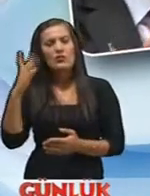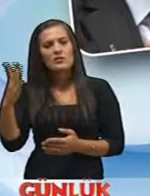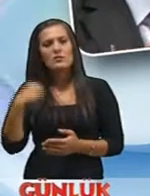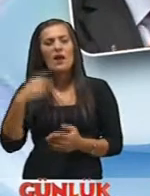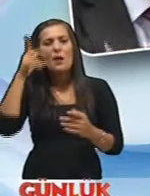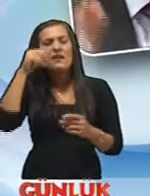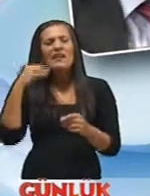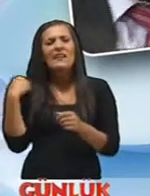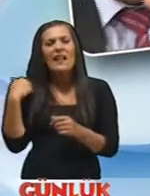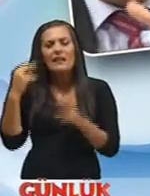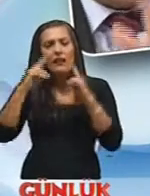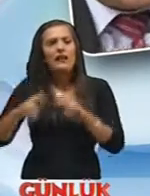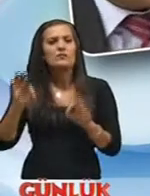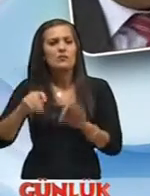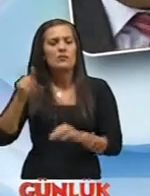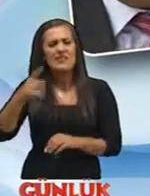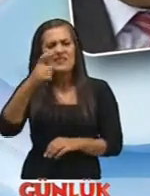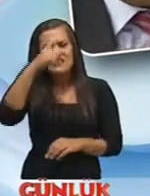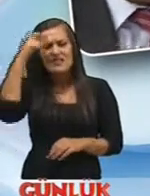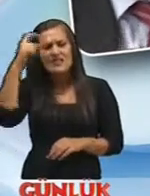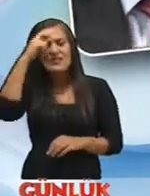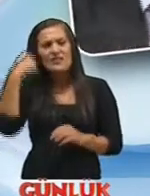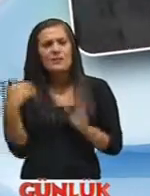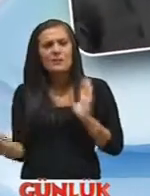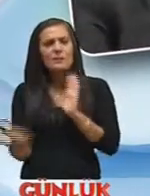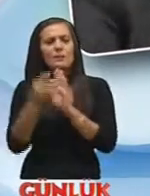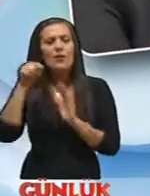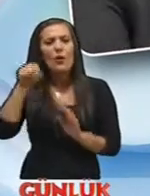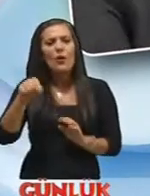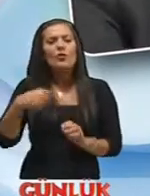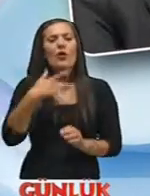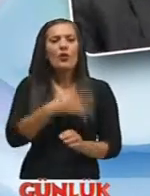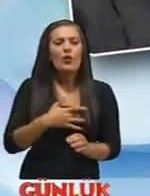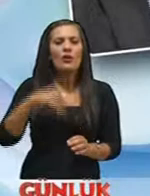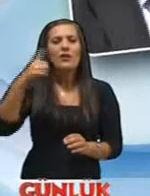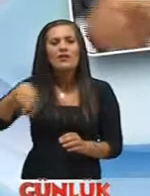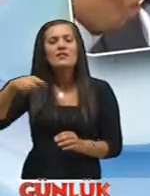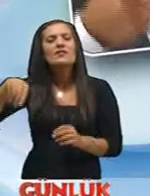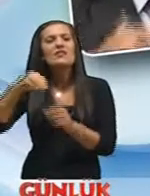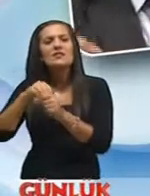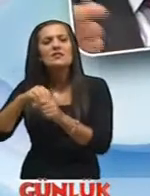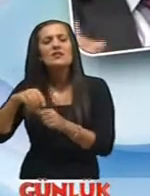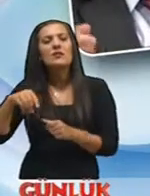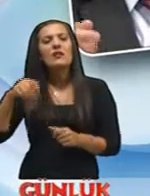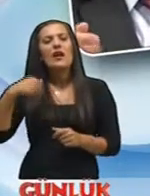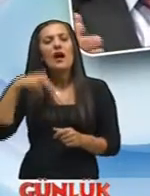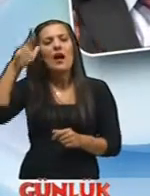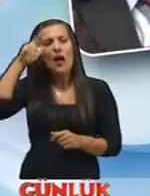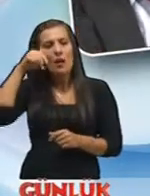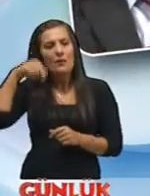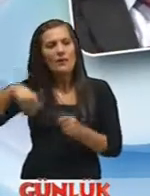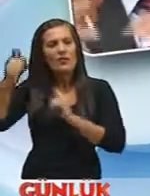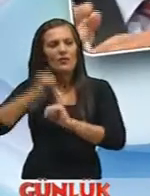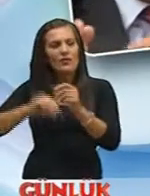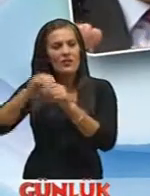da yeni irdeleniyordu bu konu Sıcağı sıcağına orada işte Yale, Brooklyn College, Vermont Medicine Center Ve American Geological Survey